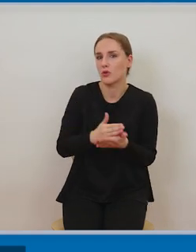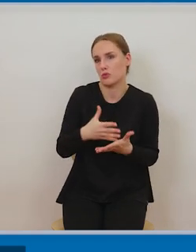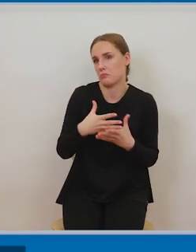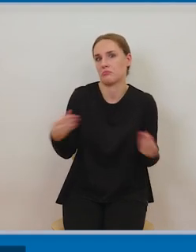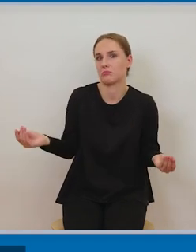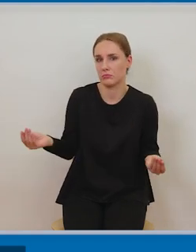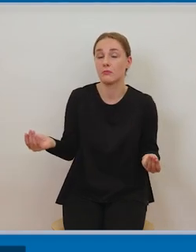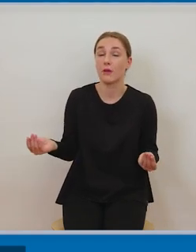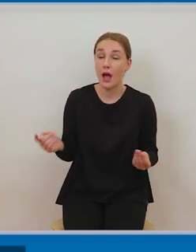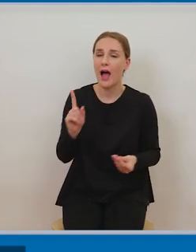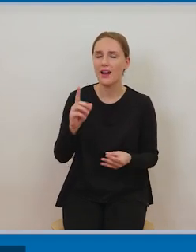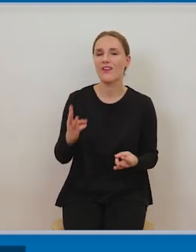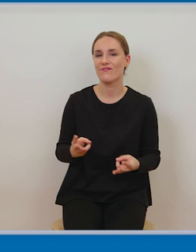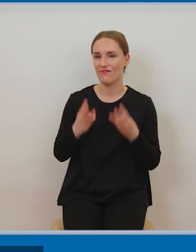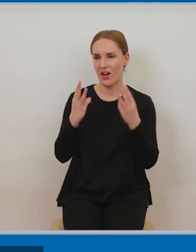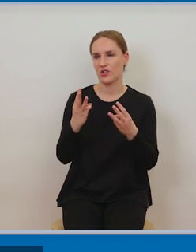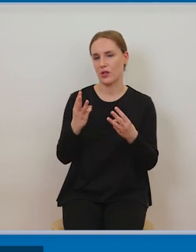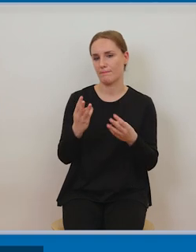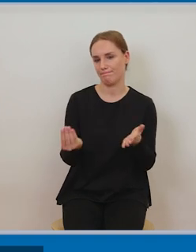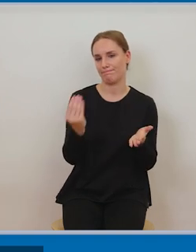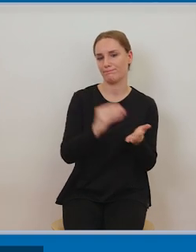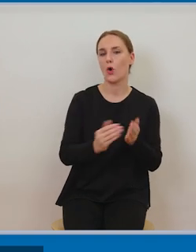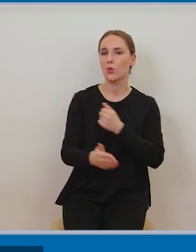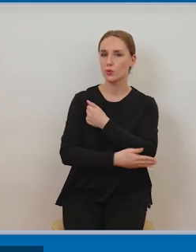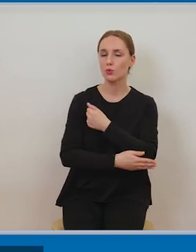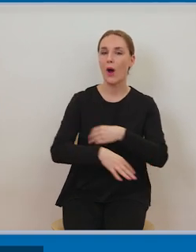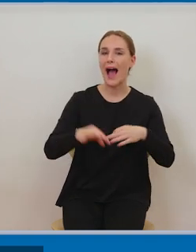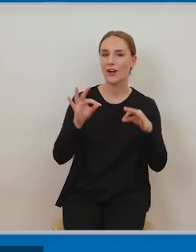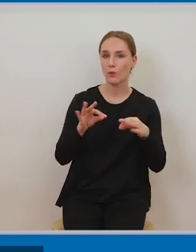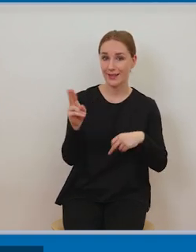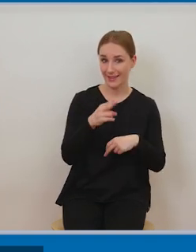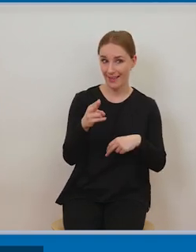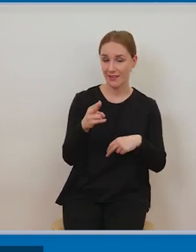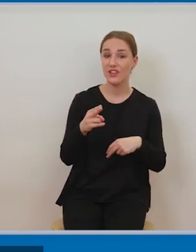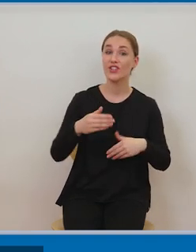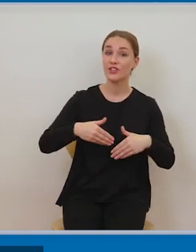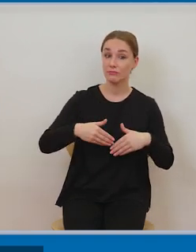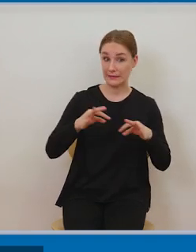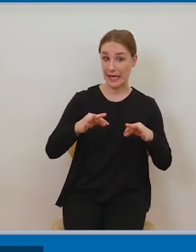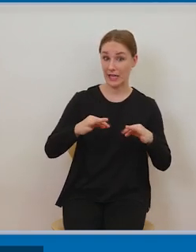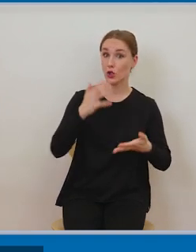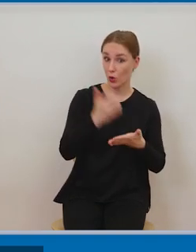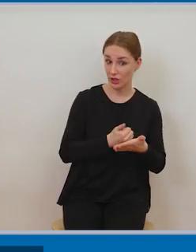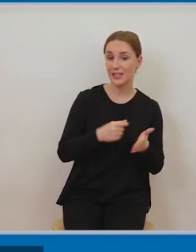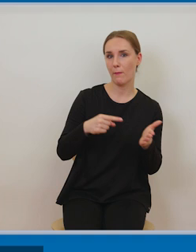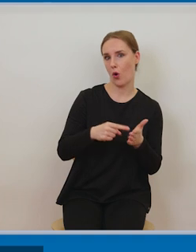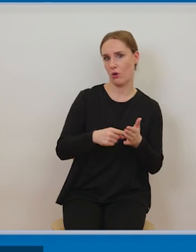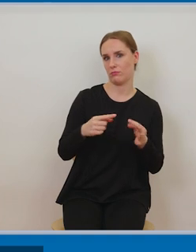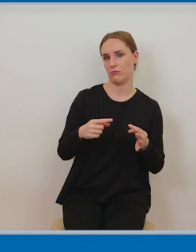aktualne, to będzie mogło to stanowić podstawę do wycofania takich materiałów. Wystarczy podanie źródła